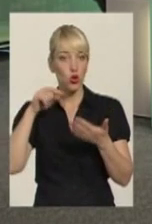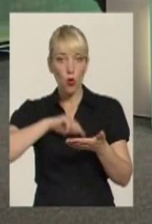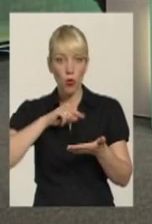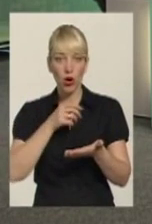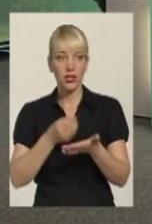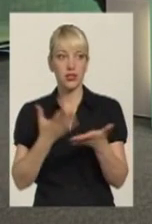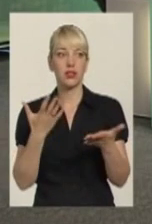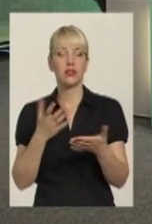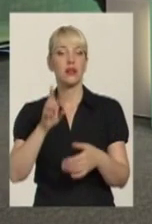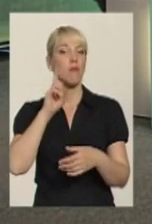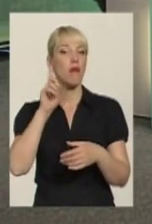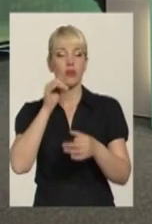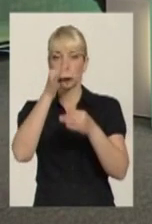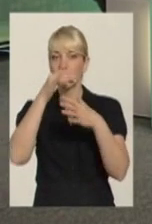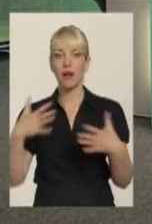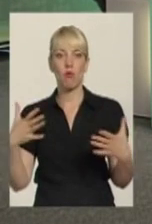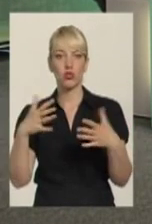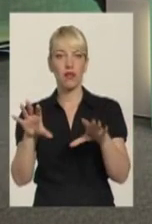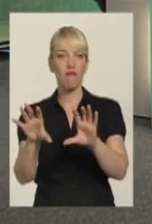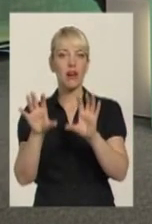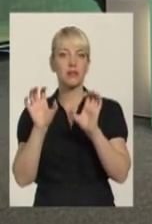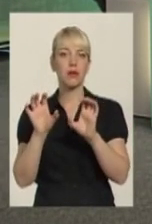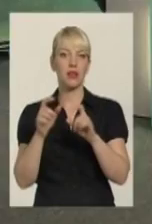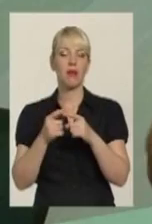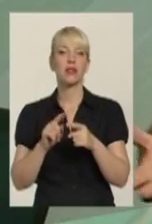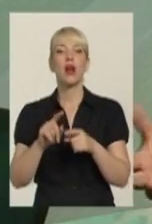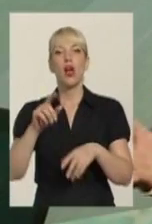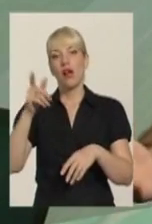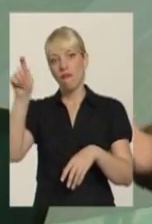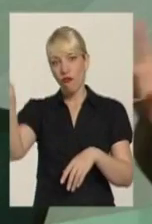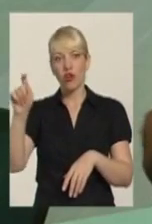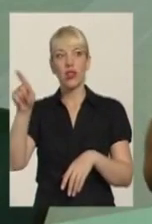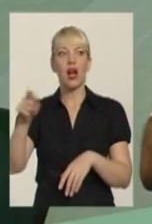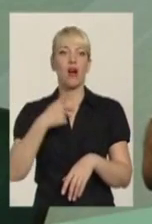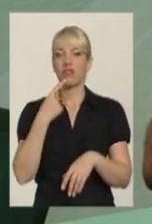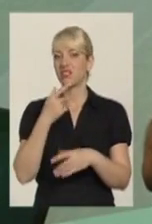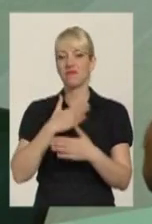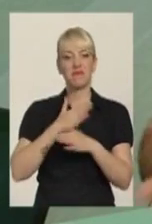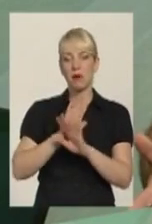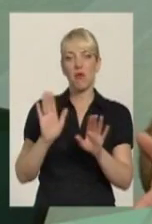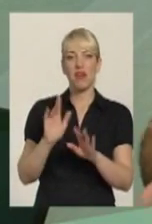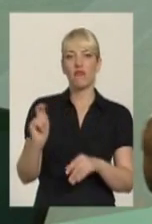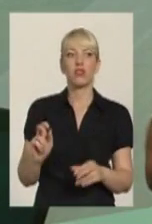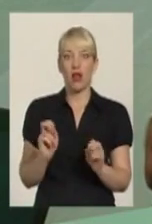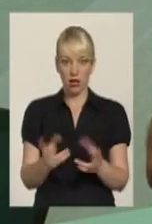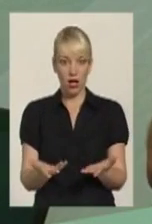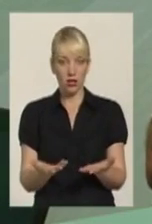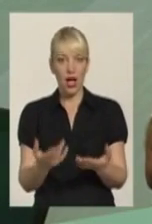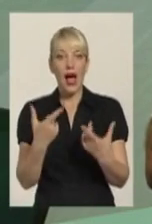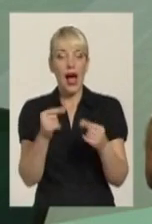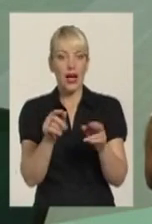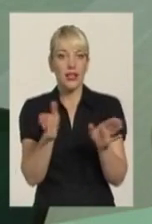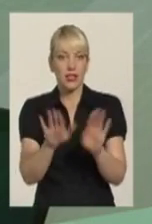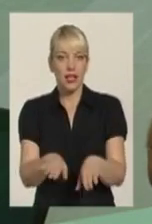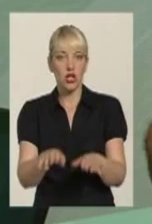цінності, молодіжі не можуть виспитувати. Йде війна, а він говорить, це не моя війна. Як ж так? А де ж залишла